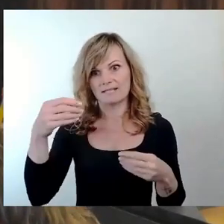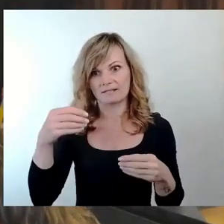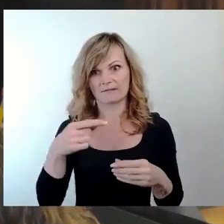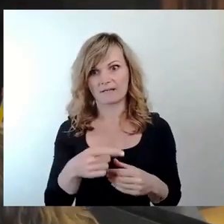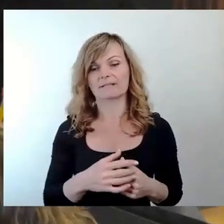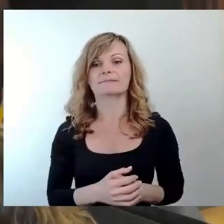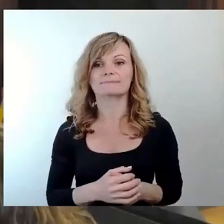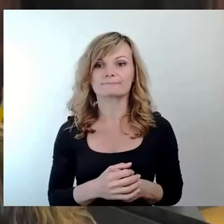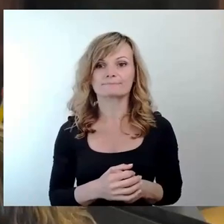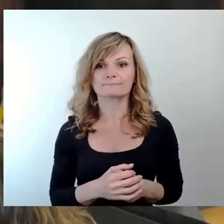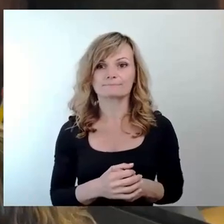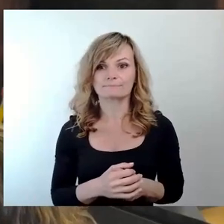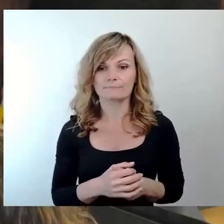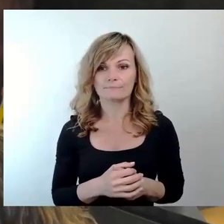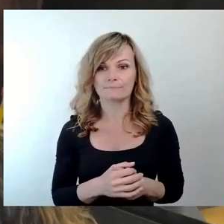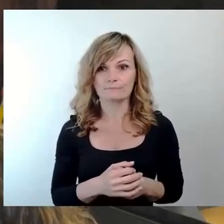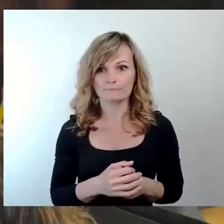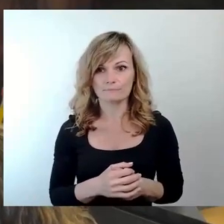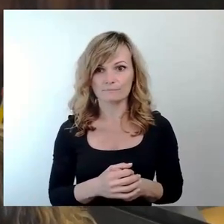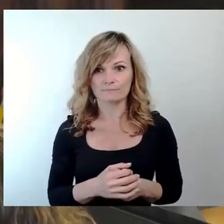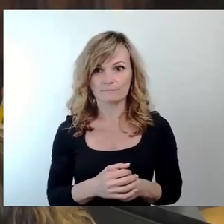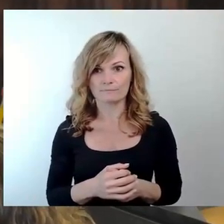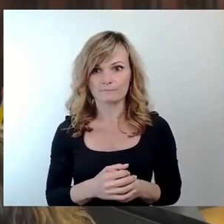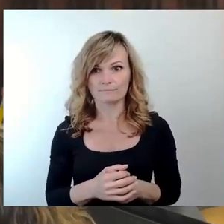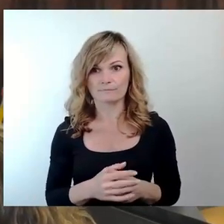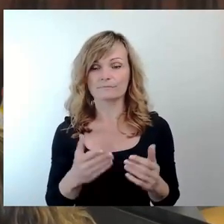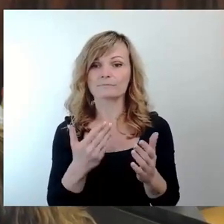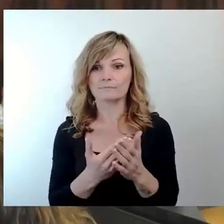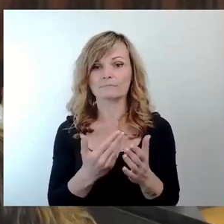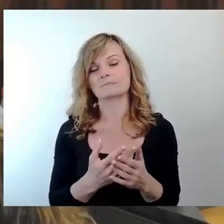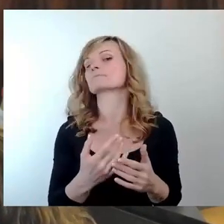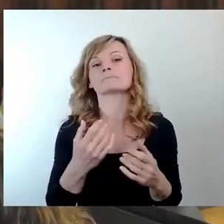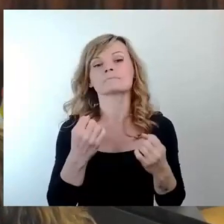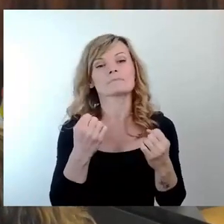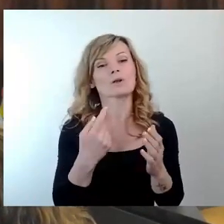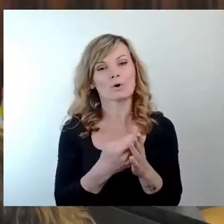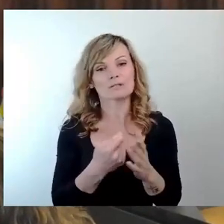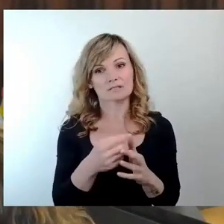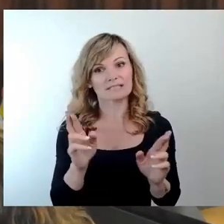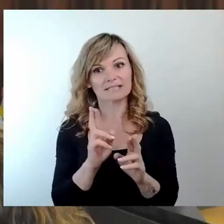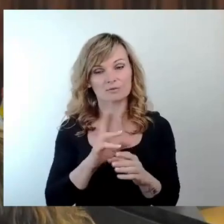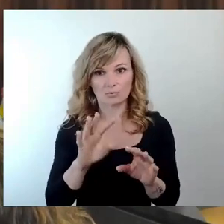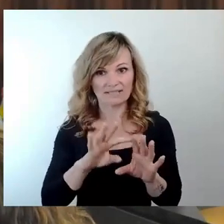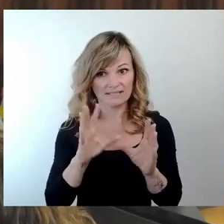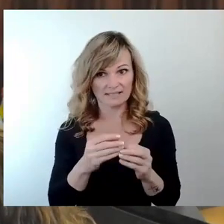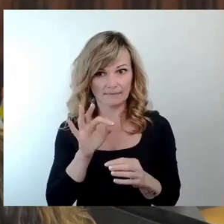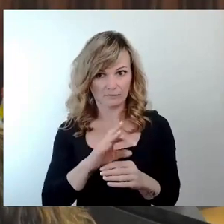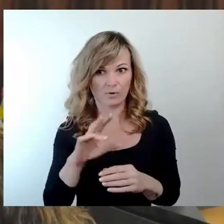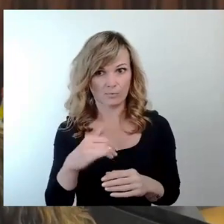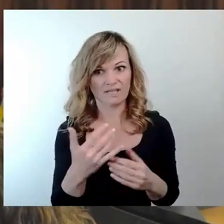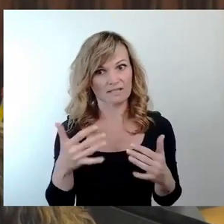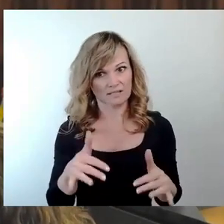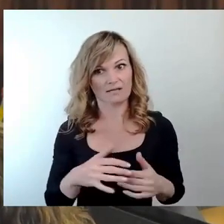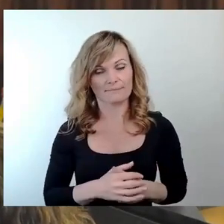birgt erhebliche Kostenrisiken für das Projekt insgesamt. Ich frage deshalb den